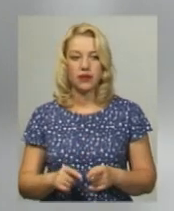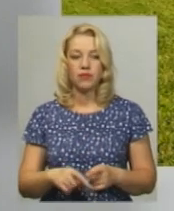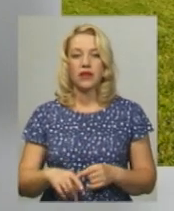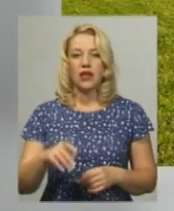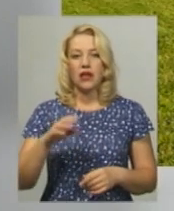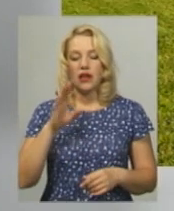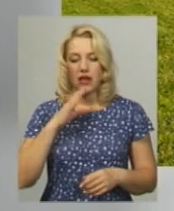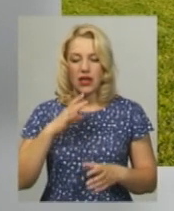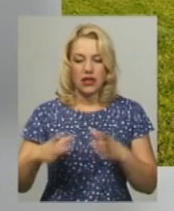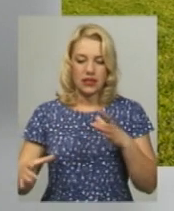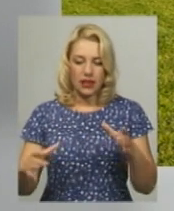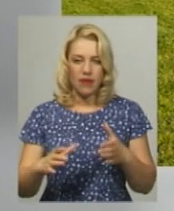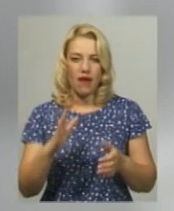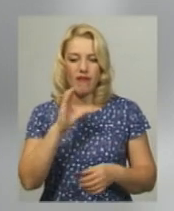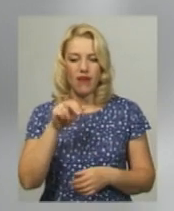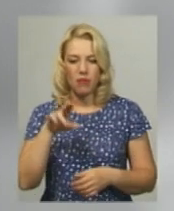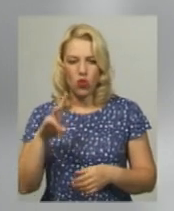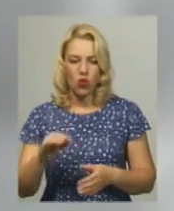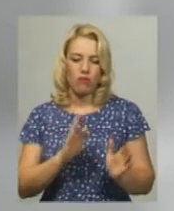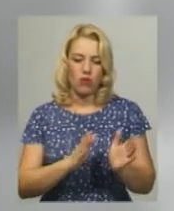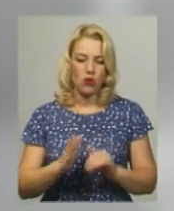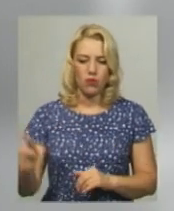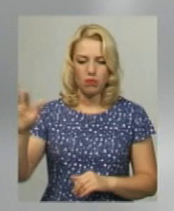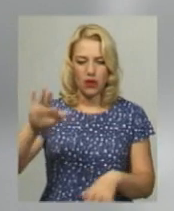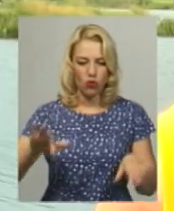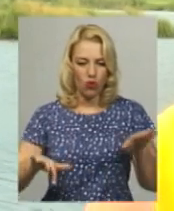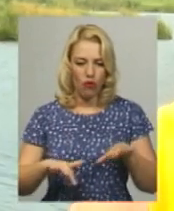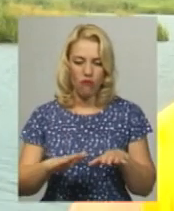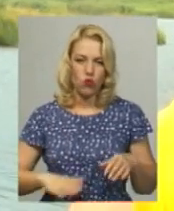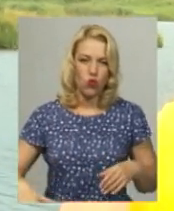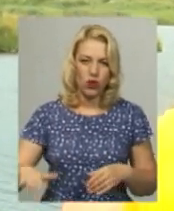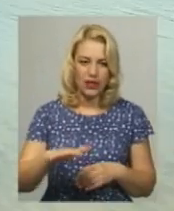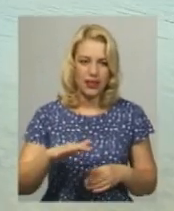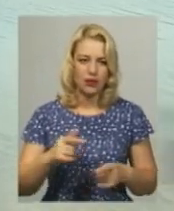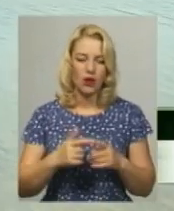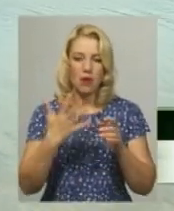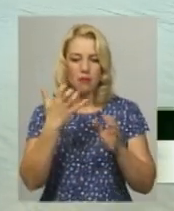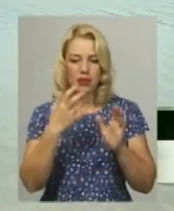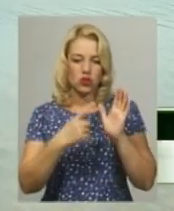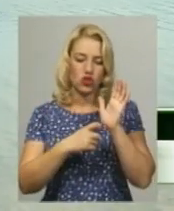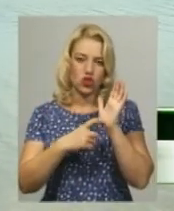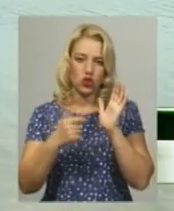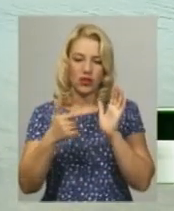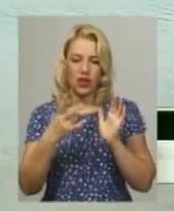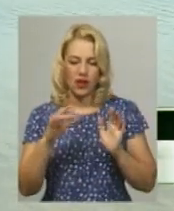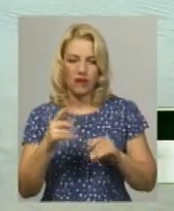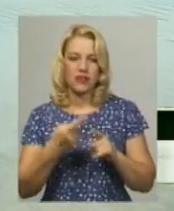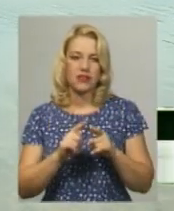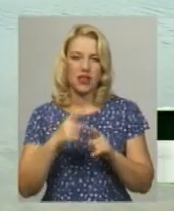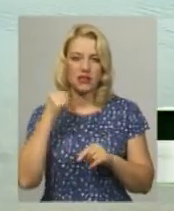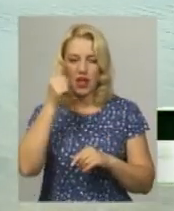вапнують, опорядковують берегову лінію і висаджують дерева за членські внески. 500-600 гривень. Це зараз і коренна плата. Це доволі така